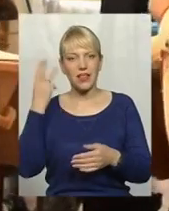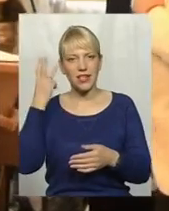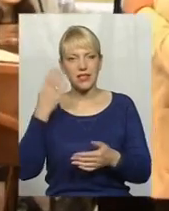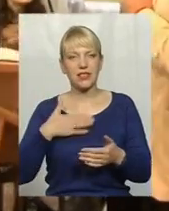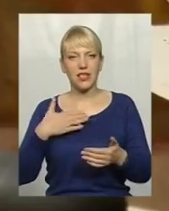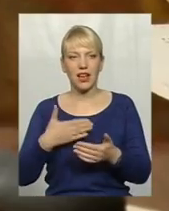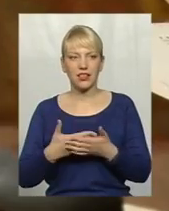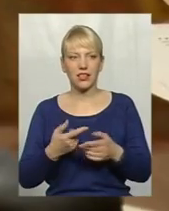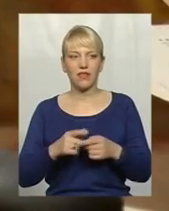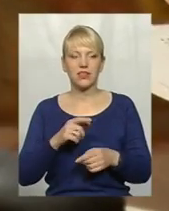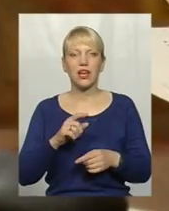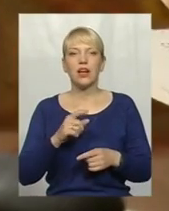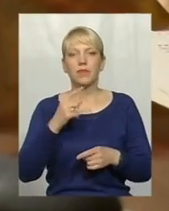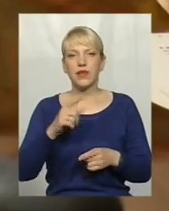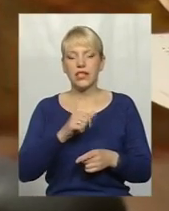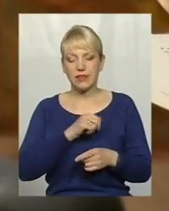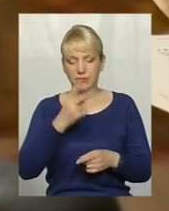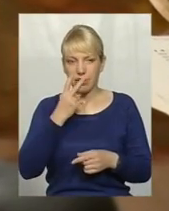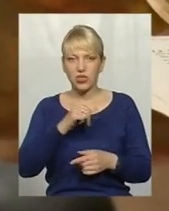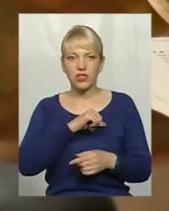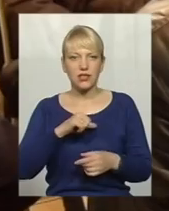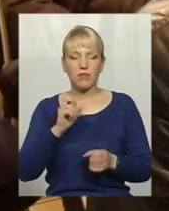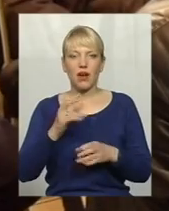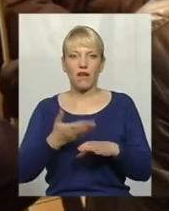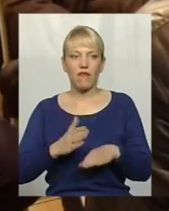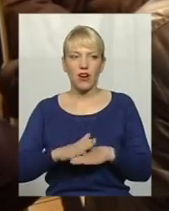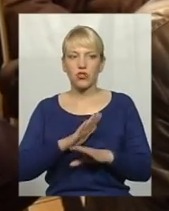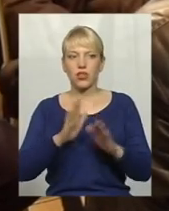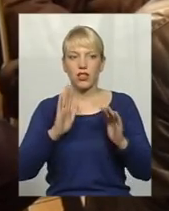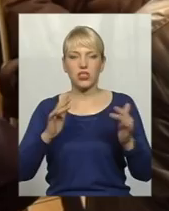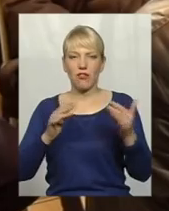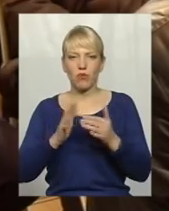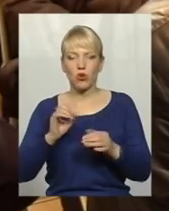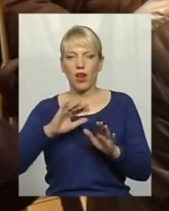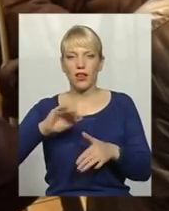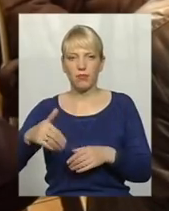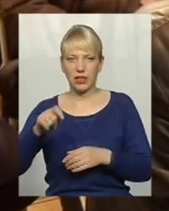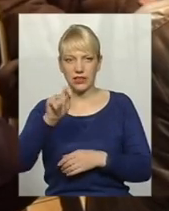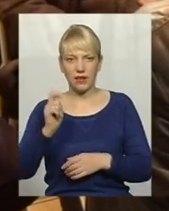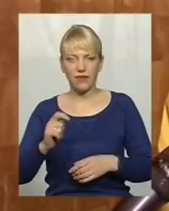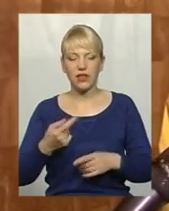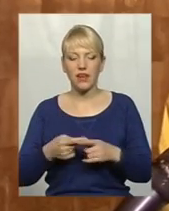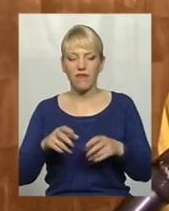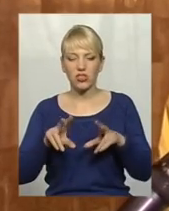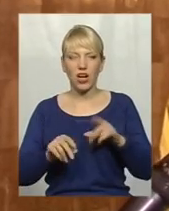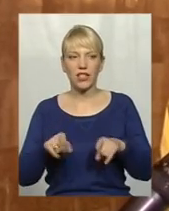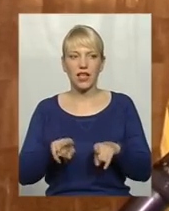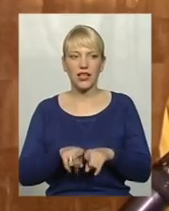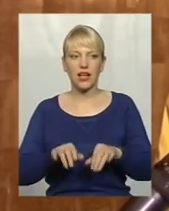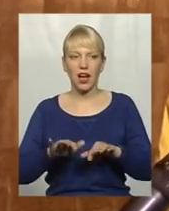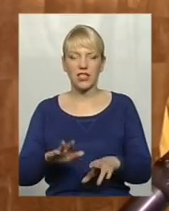не зі слів знає, як зараз важко українським бійцям не лише в бою, а й після нього. Тож такі акції вважає дуже важливими. Цим людям